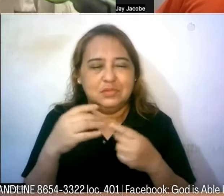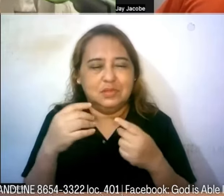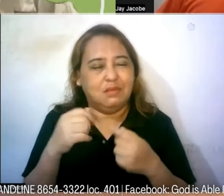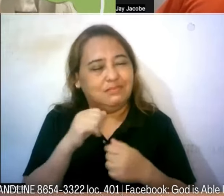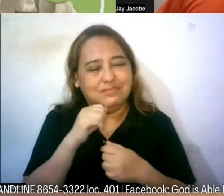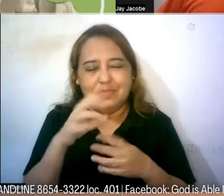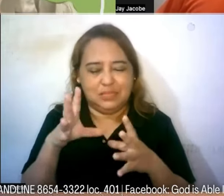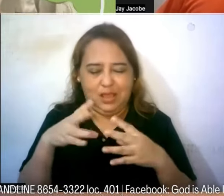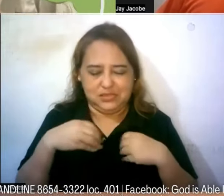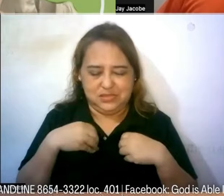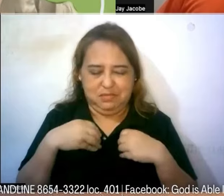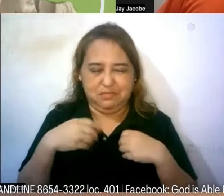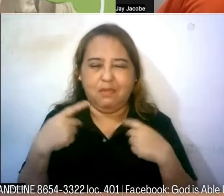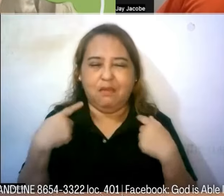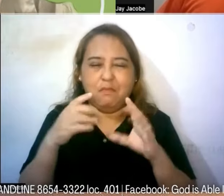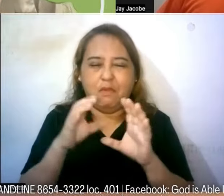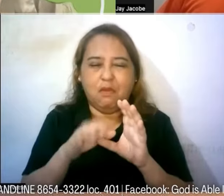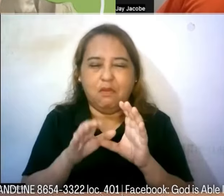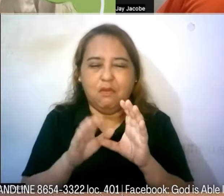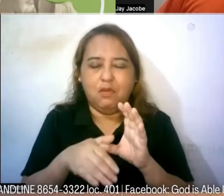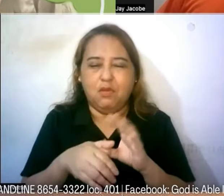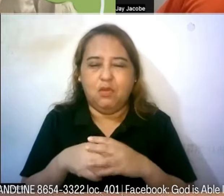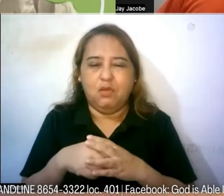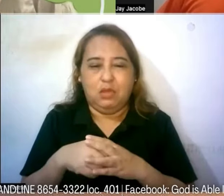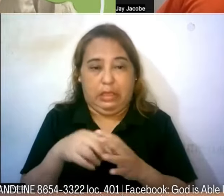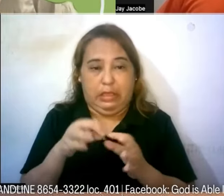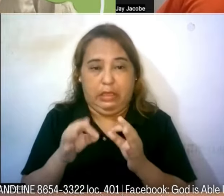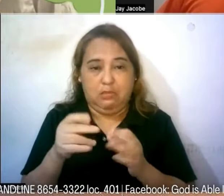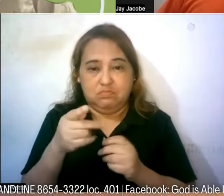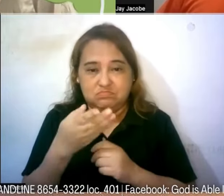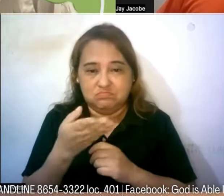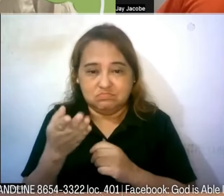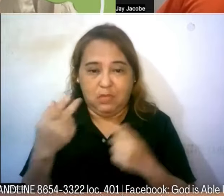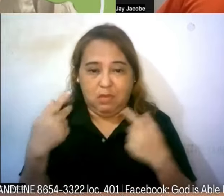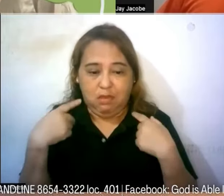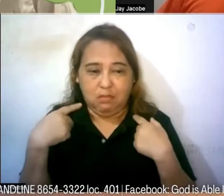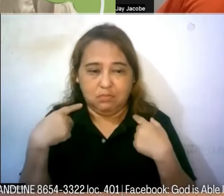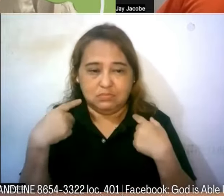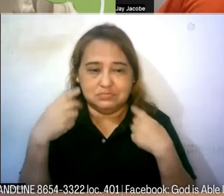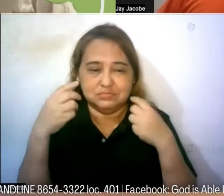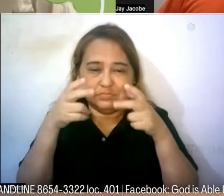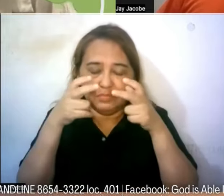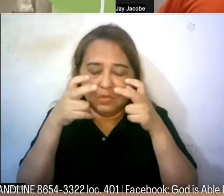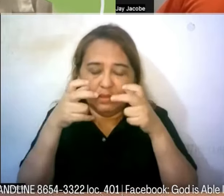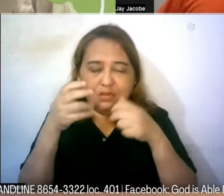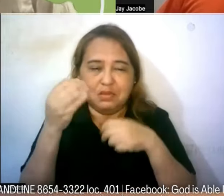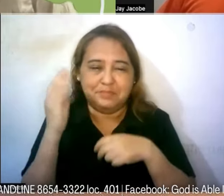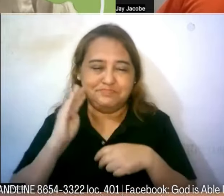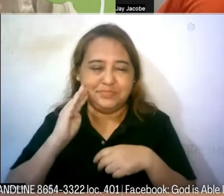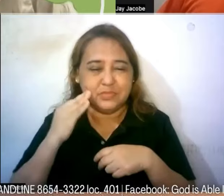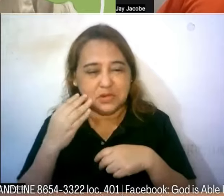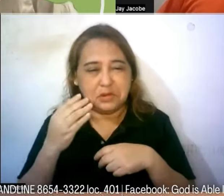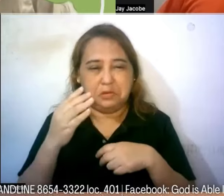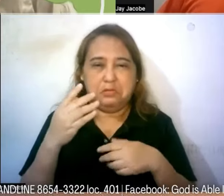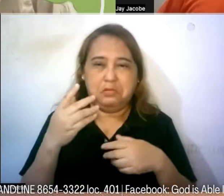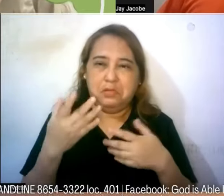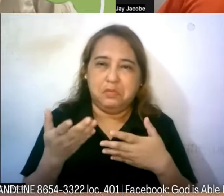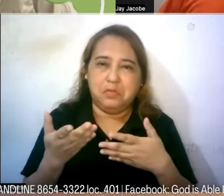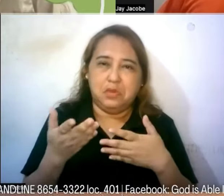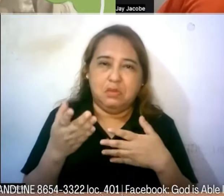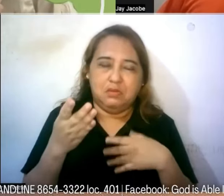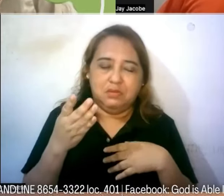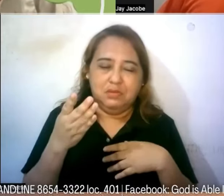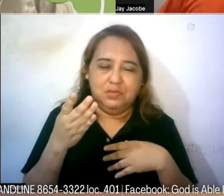sa kanila at kung ikaw yung nakikinig ngayon na may bitterness ka dahil nagkaroon ng kapansanan ang nanay tatay asawa anak